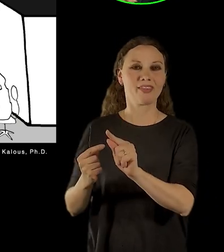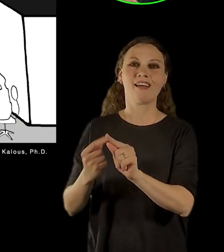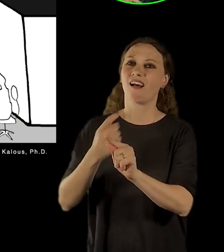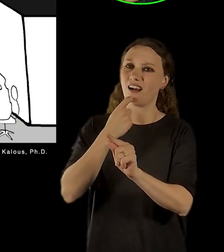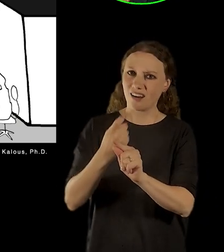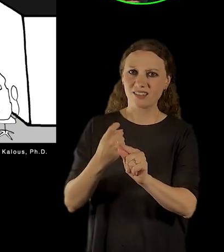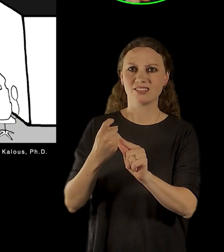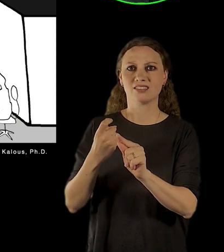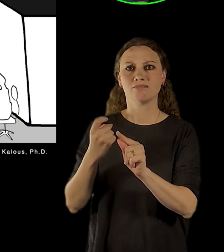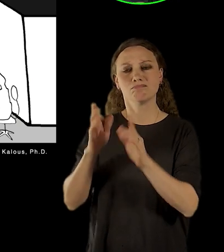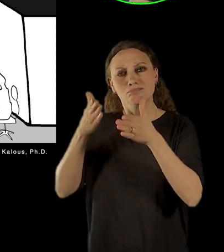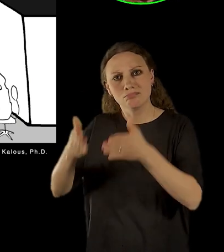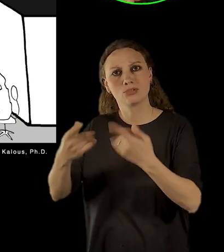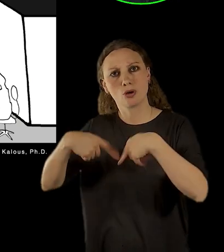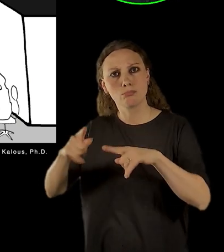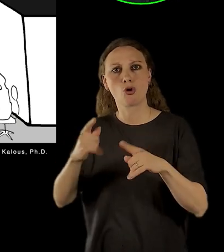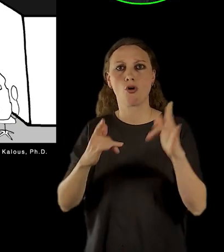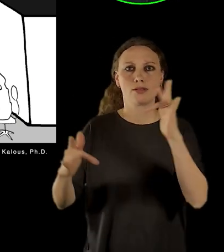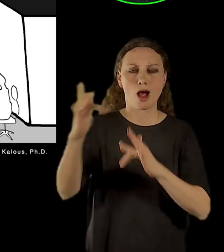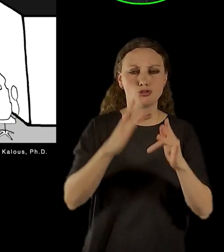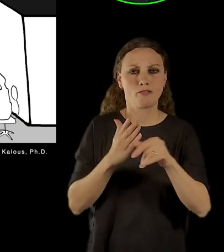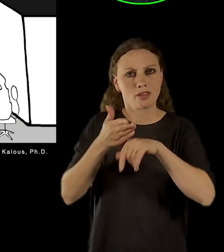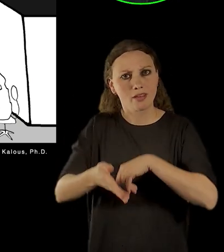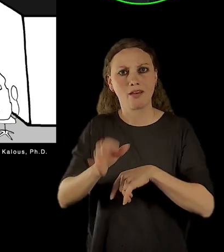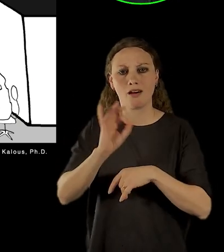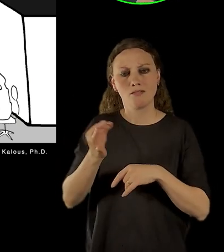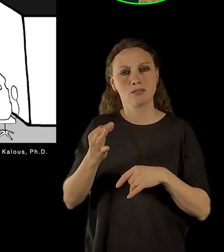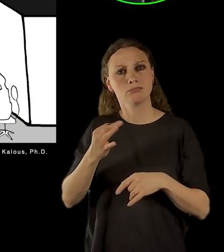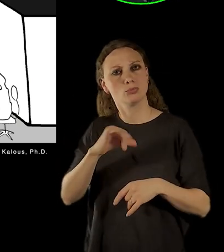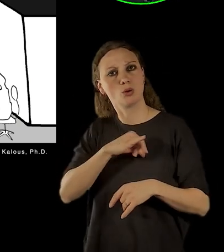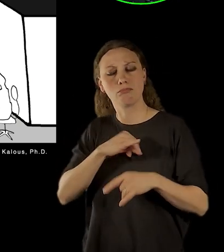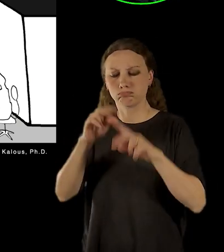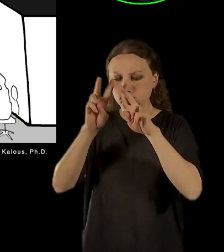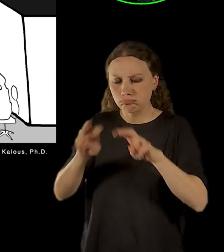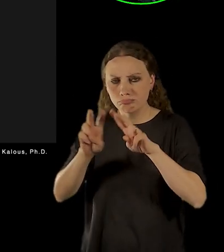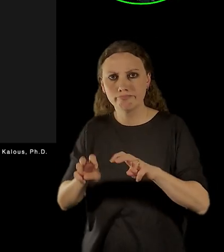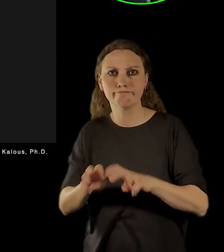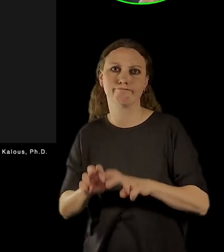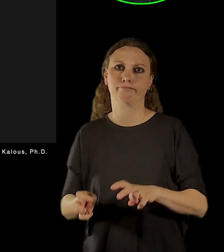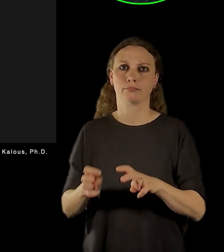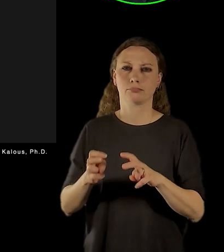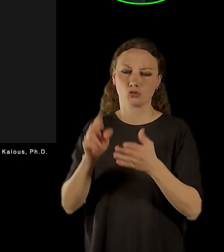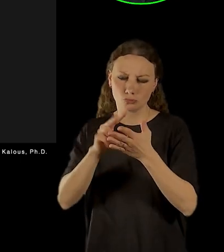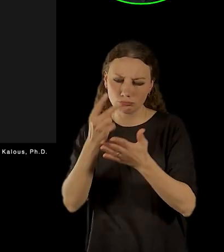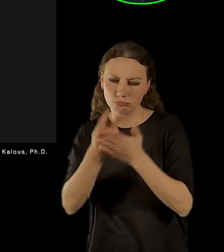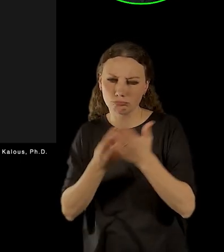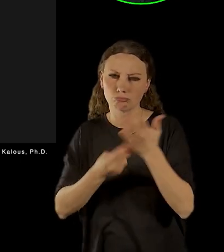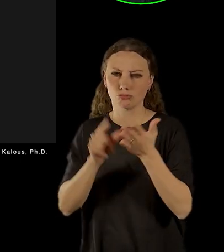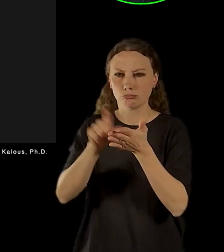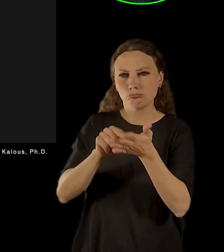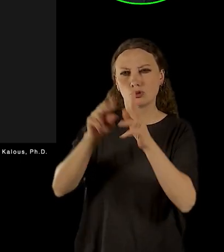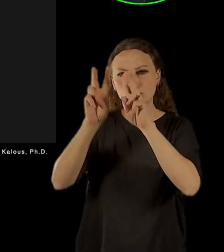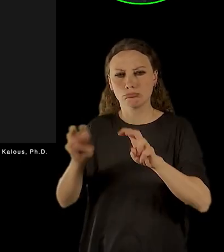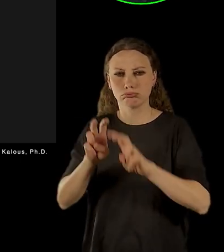pro návštěvníky, pro, ale i pro zaměstnance bylo na odpovídající úrovni.